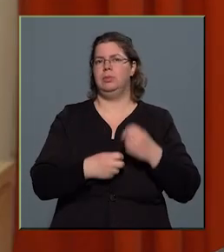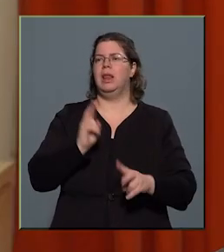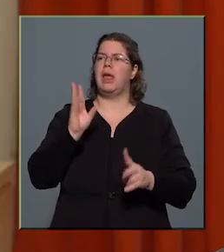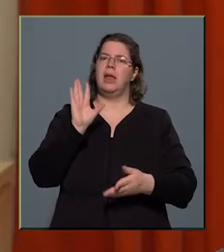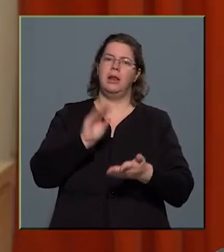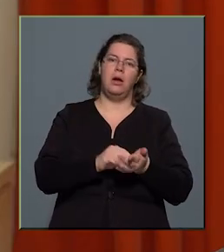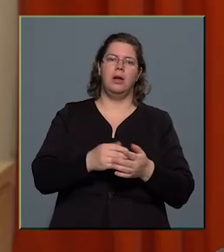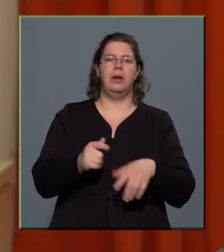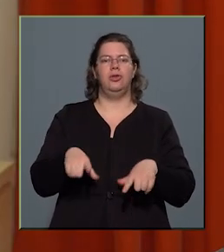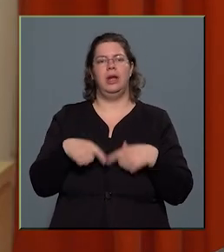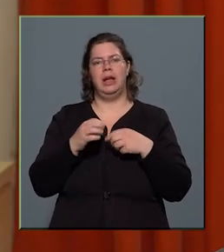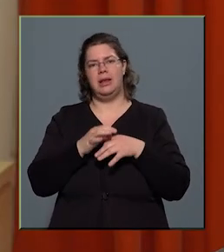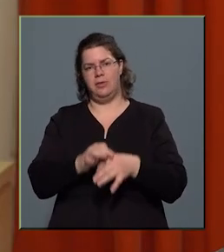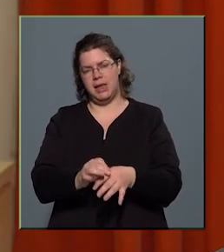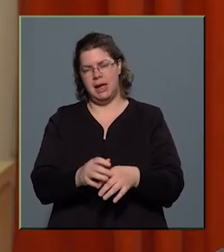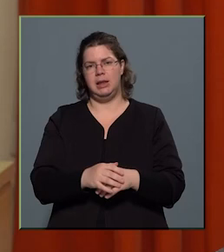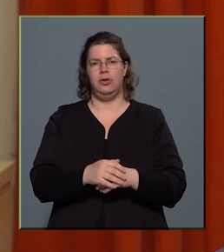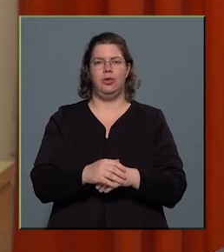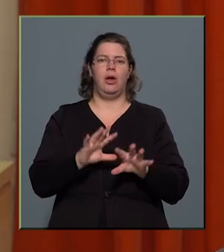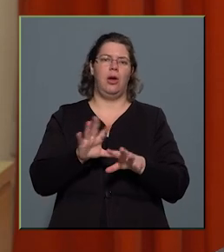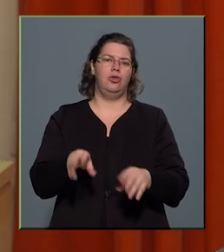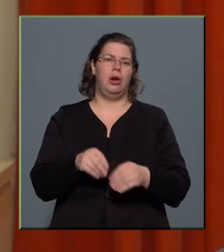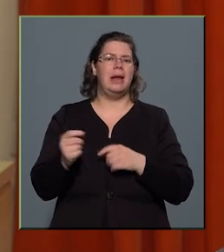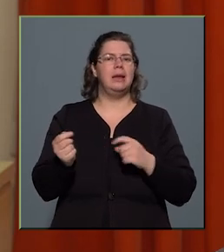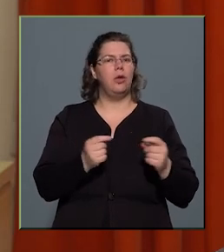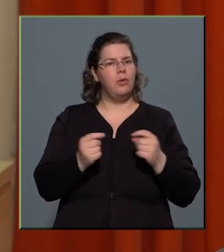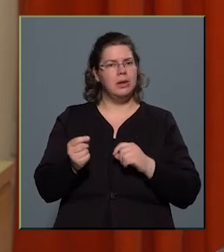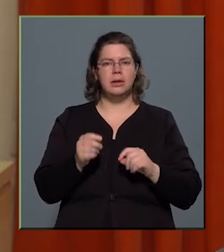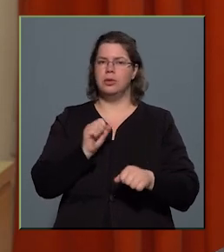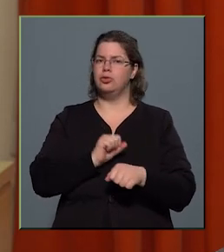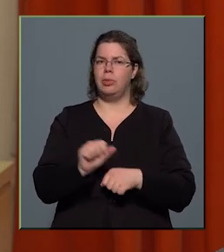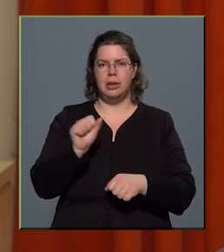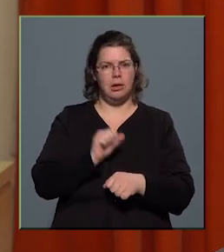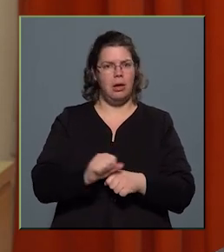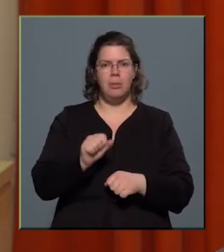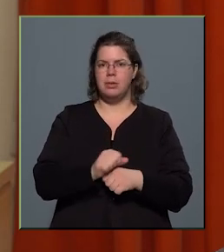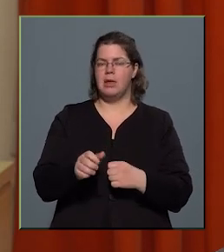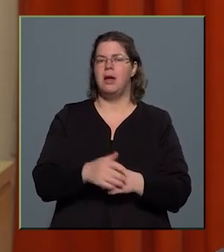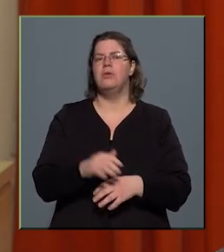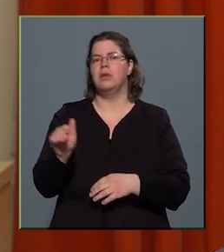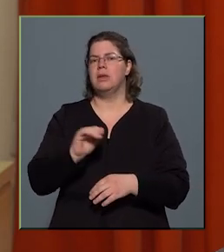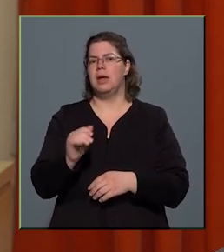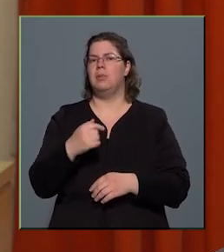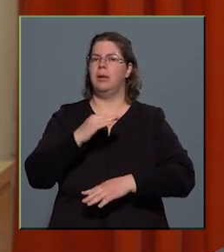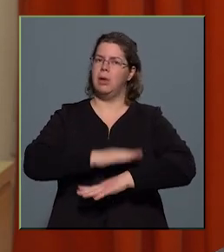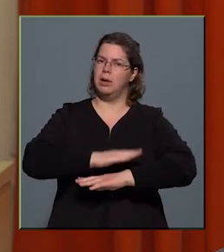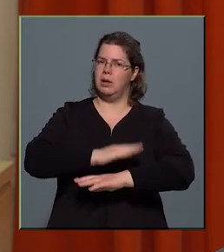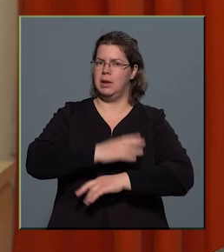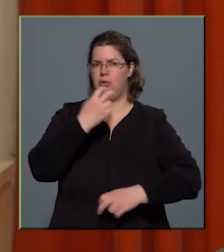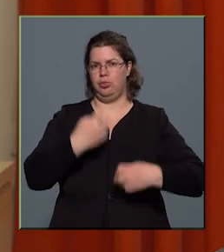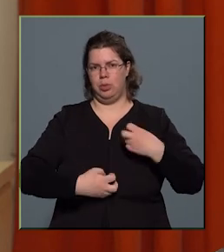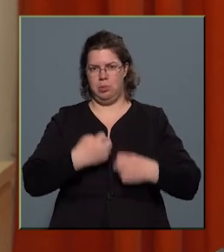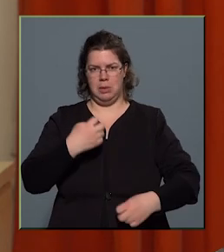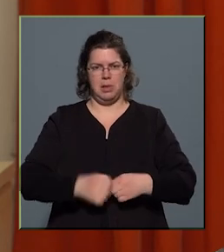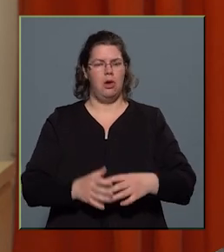életvezetési, családi konfliktus, bántalmazás, gyermekek magatartás problémái